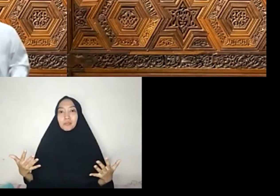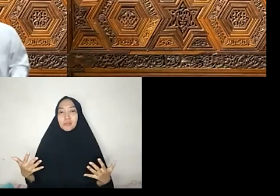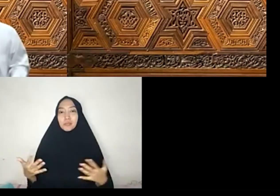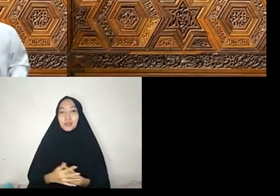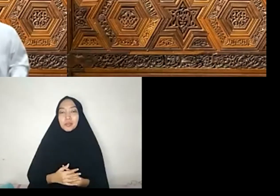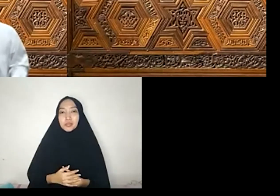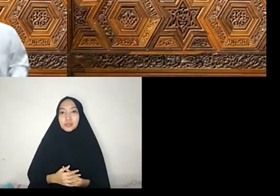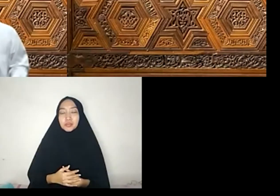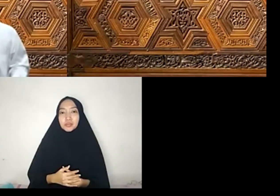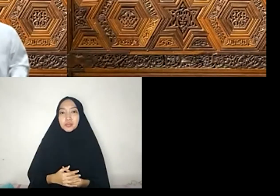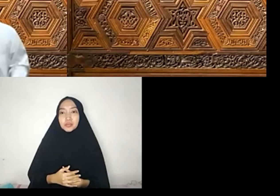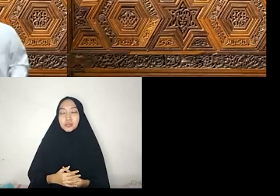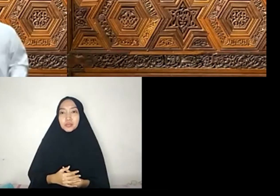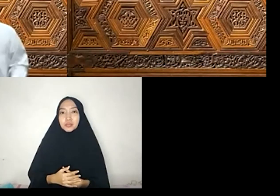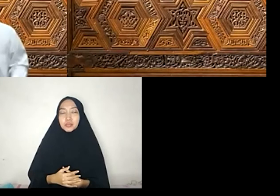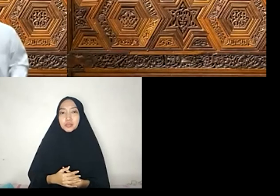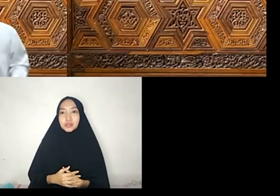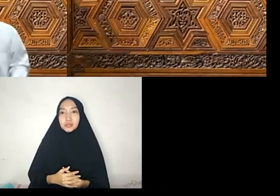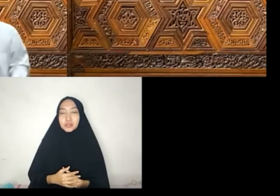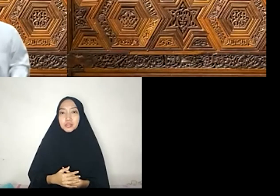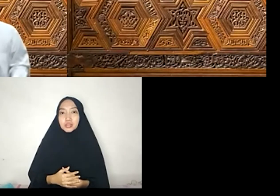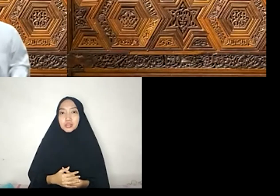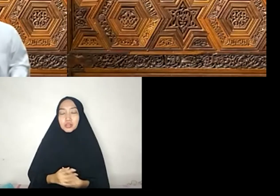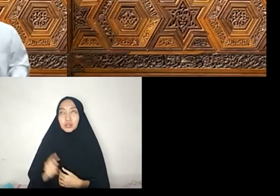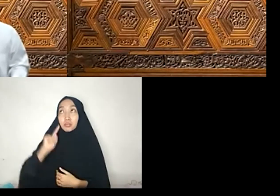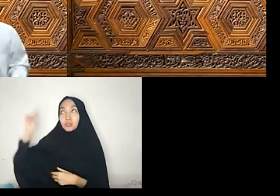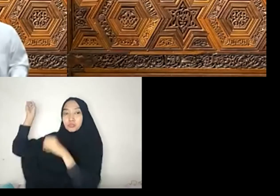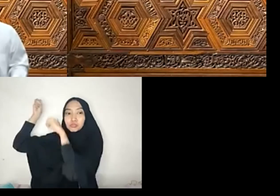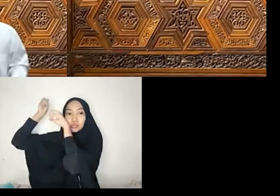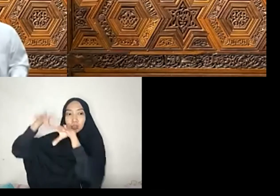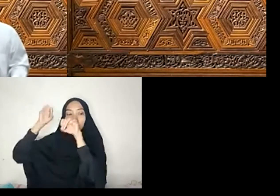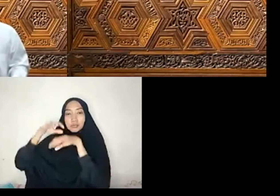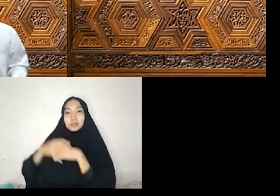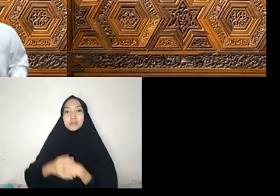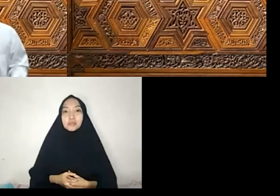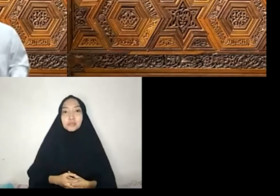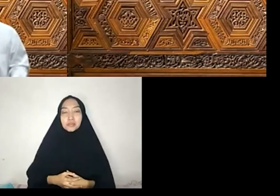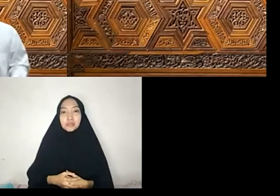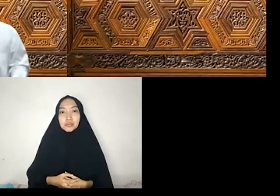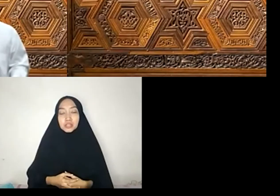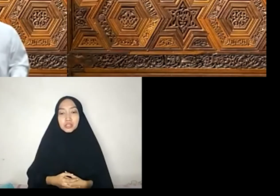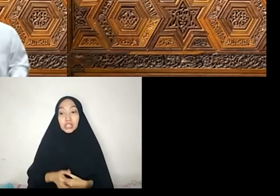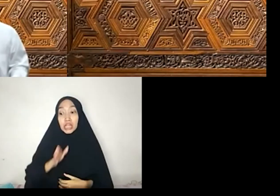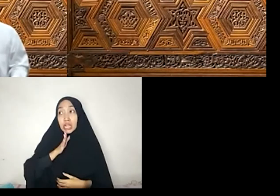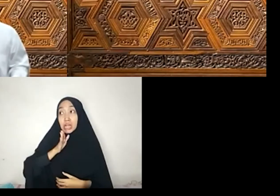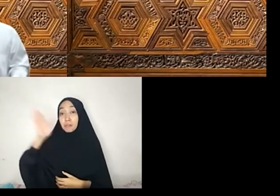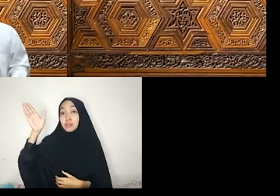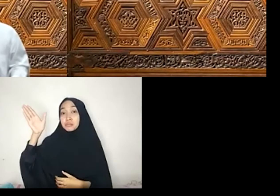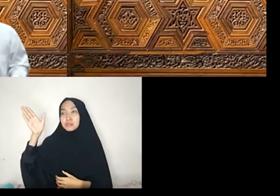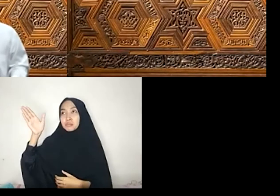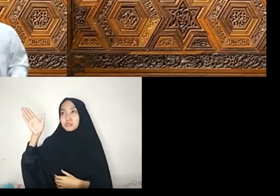rahmatan bil'alamin. Agama dihadirkan untuk sepenuhnya menjamin